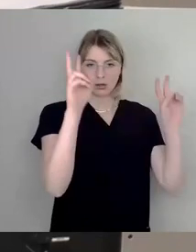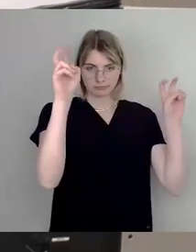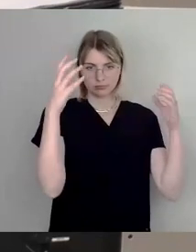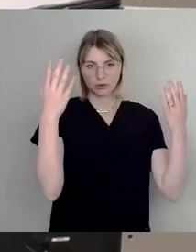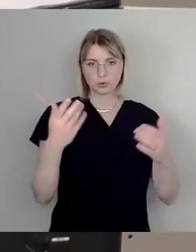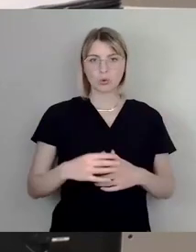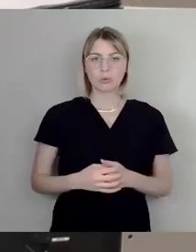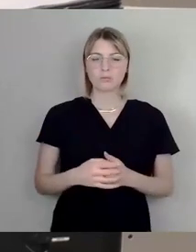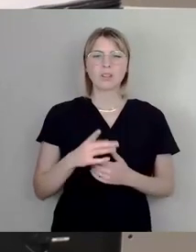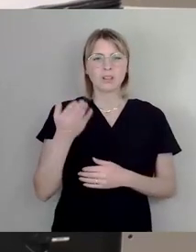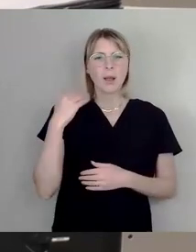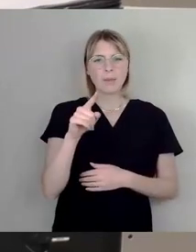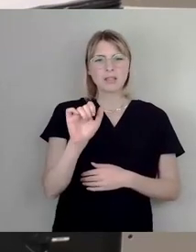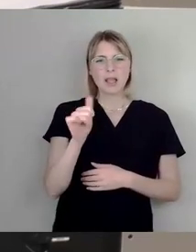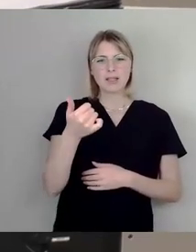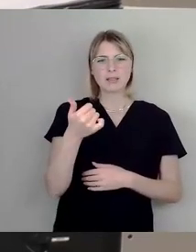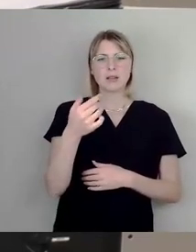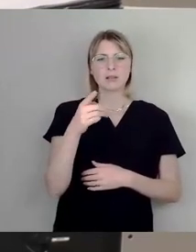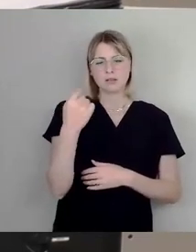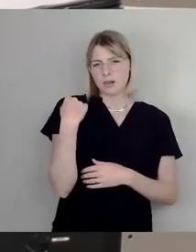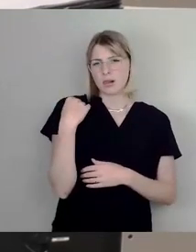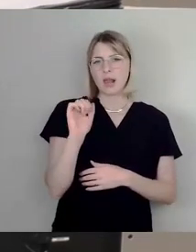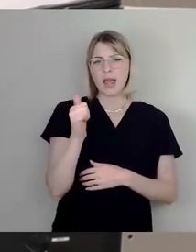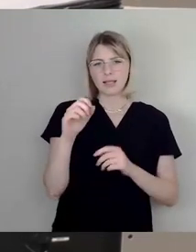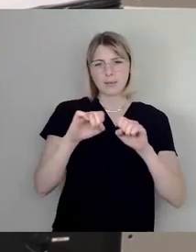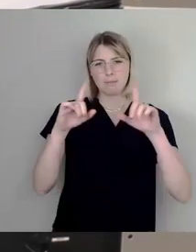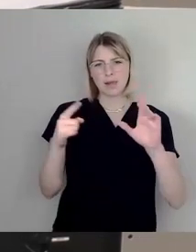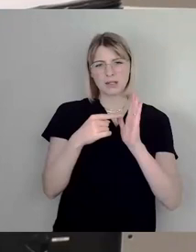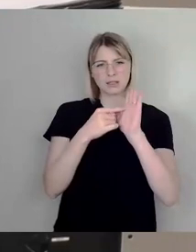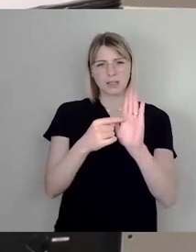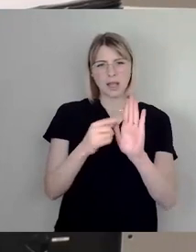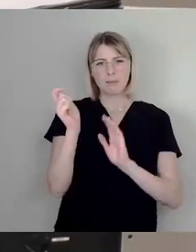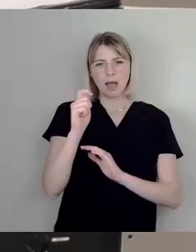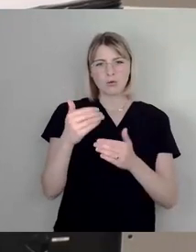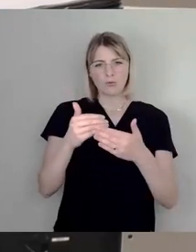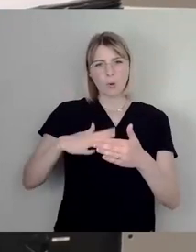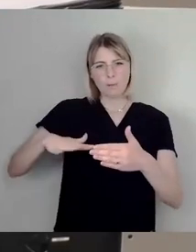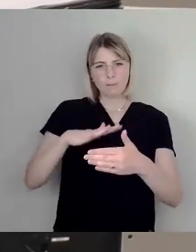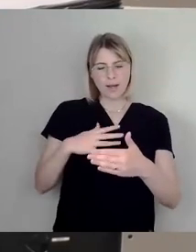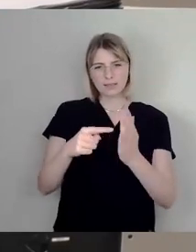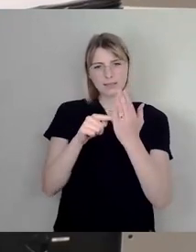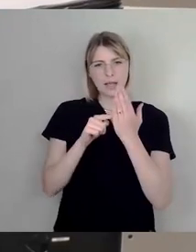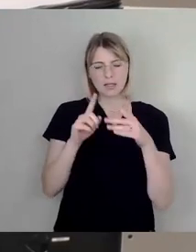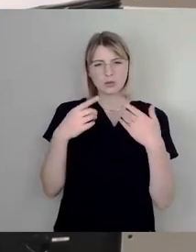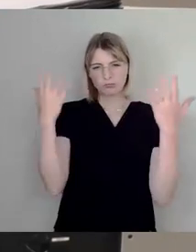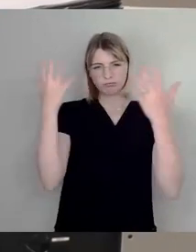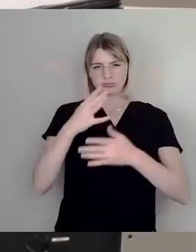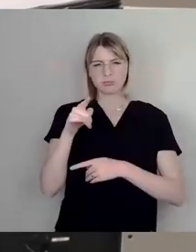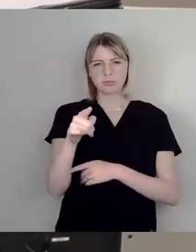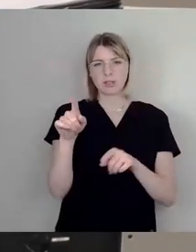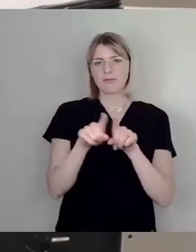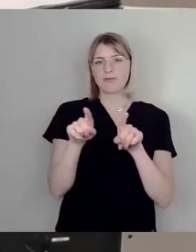Bahnhofsvorplatz gezeigt hatten, ich hatte gedacht, Sie hatten die falsche Präsentation, es sah ein bisschen aus wie der Promenadenring nach der Fertigstellung.